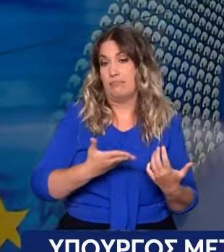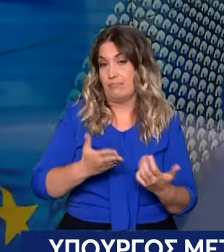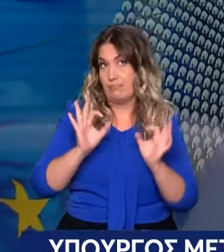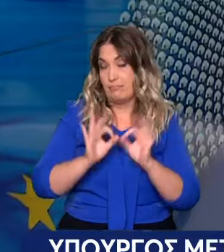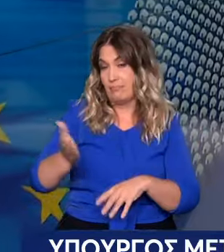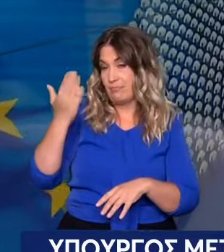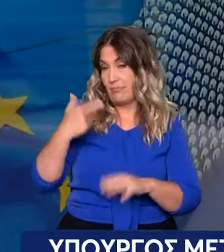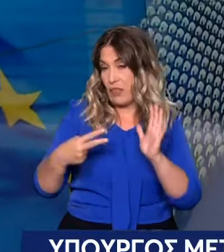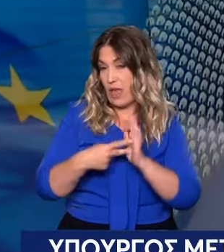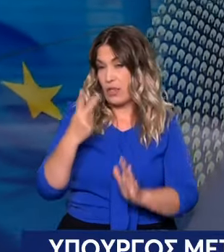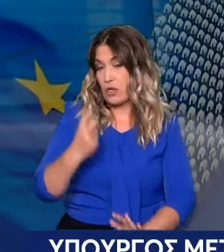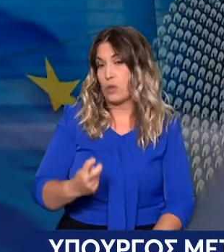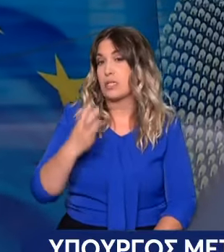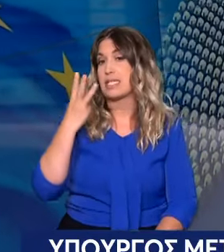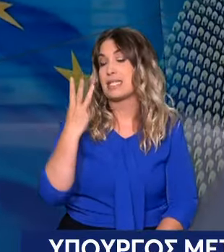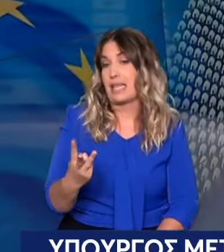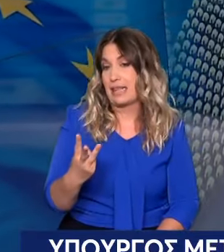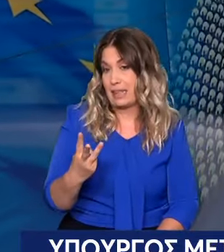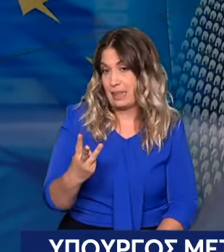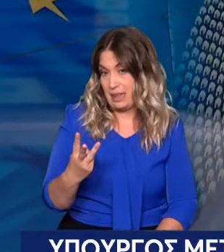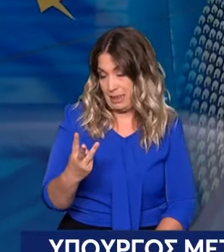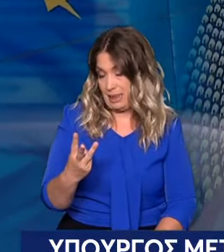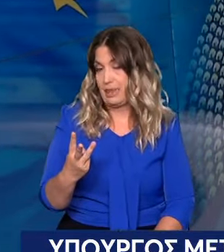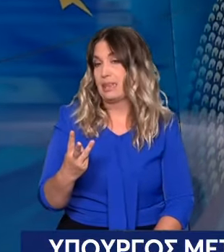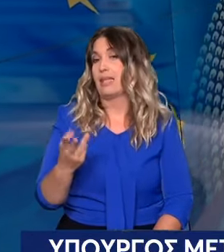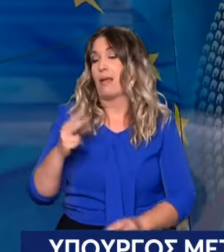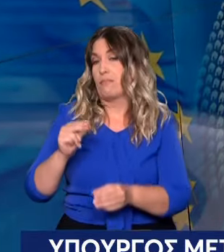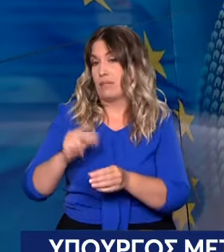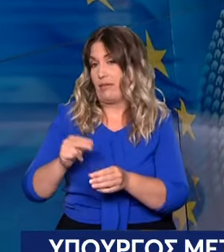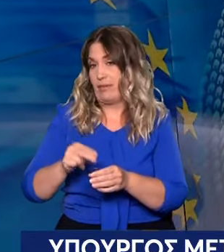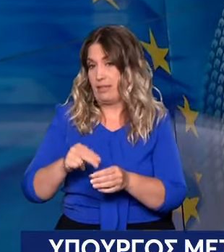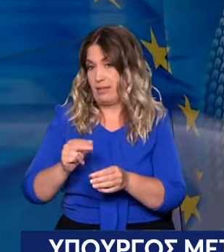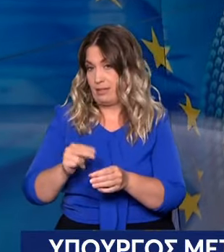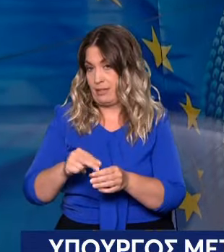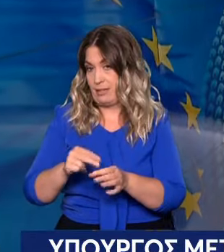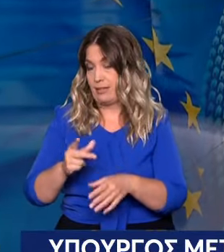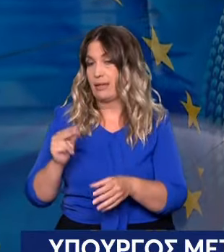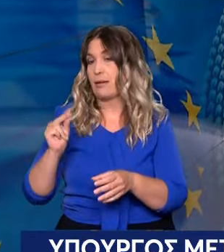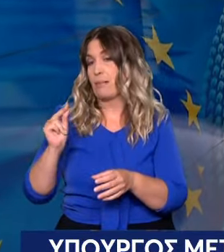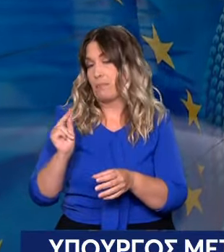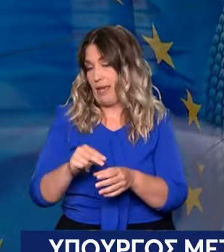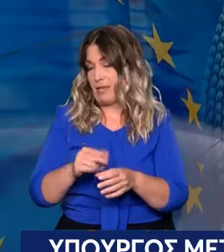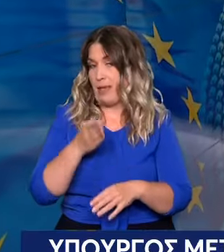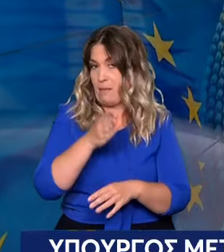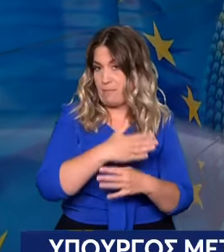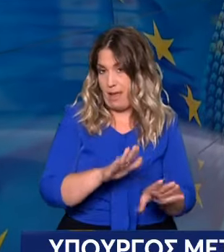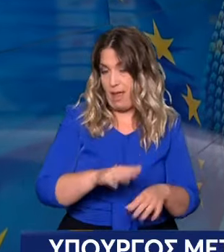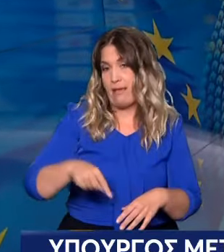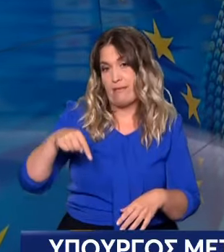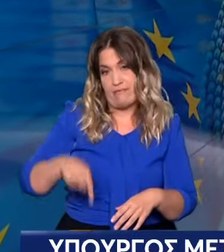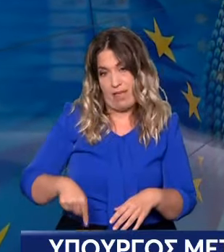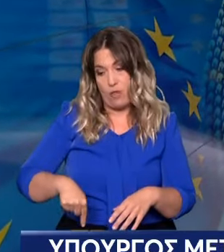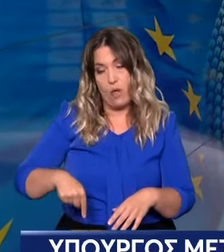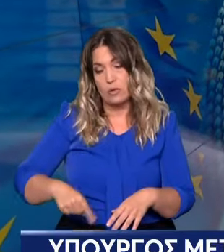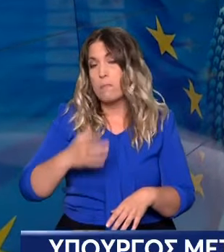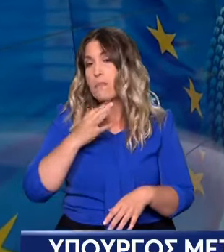Δημοκρατίας που προτίμησαν να μείνουν σπίτι τους. Πολλοί από αυτούς το έκαναν γιατί δεν πήραν στα σοβαρά τις εκλογές, δεν καταφέραμε να τους πείσουμε για